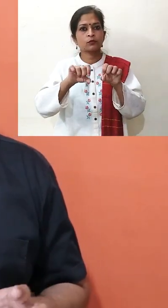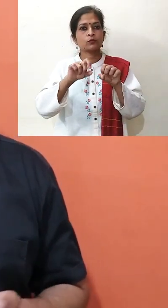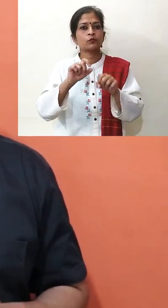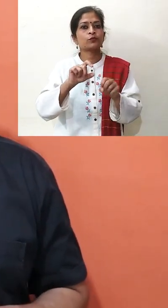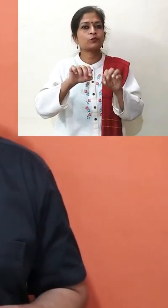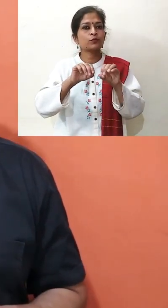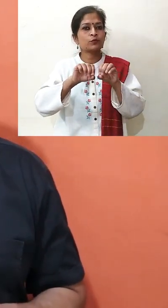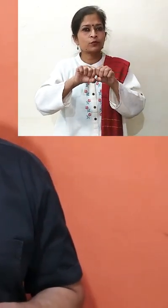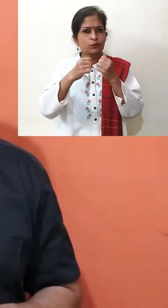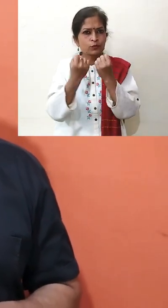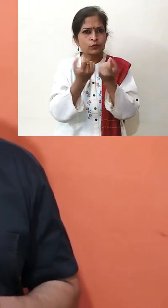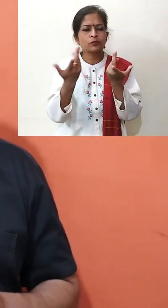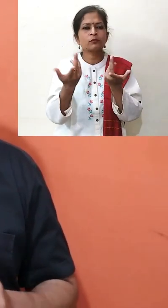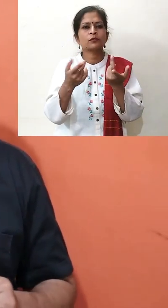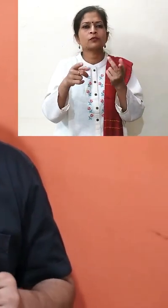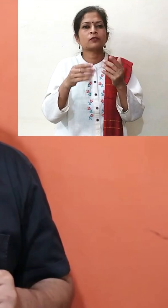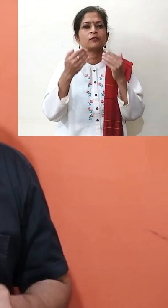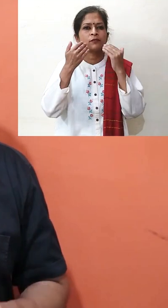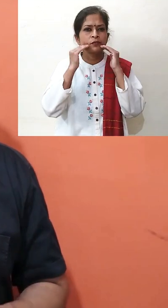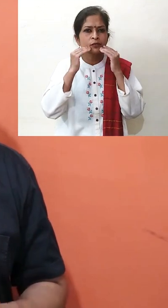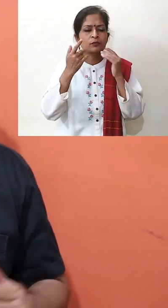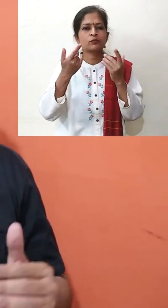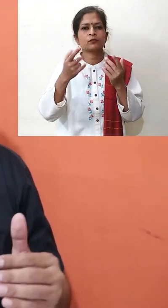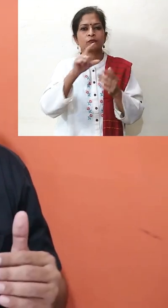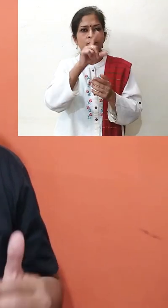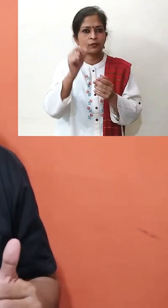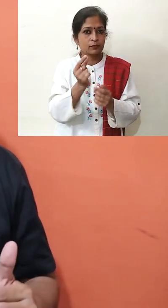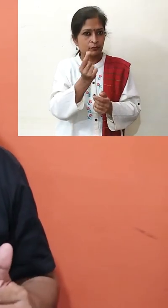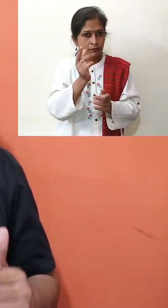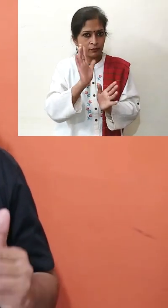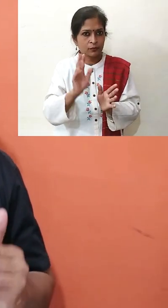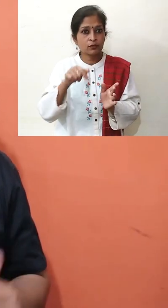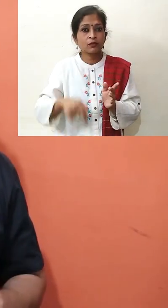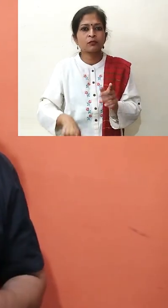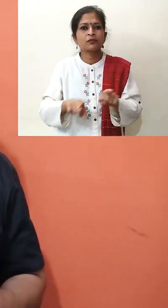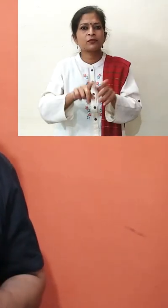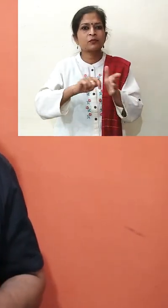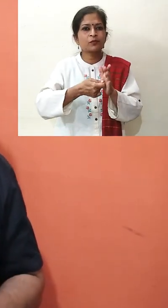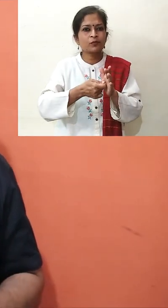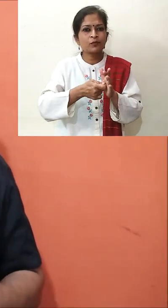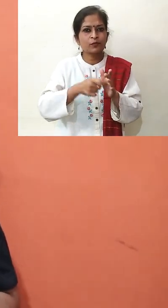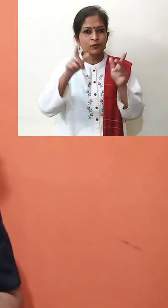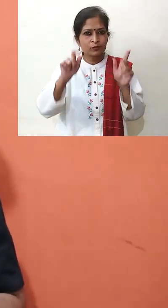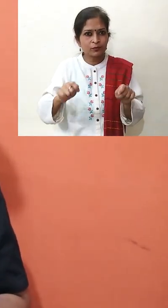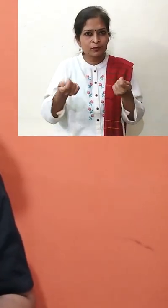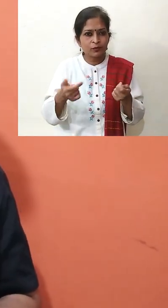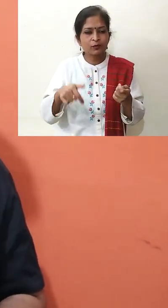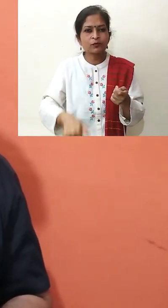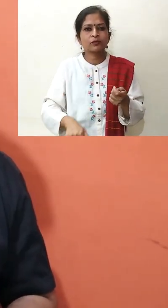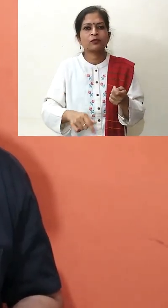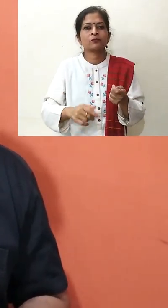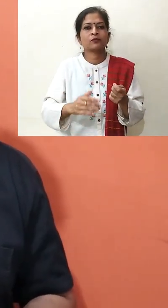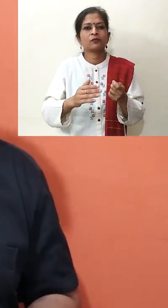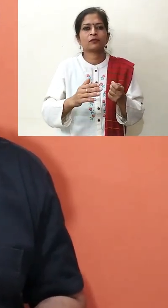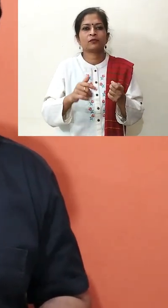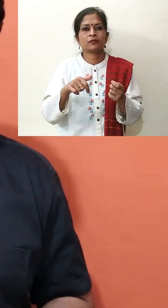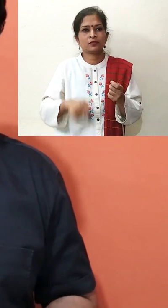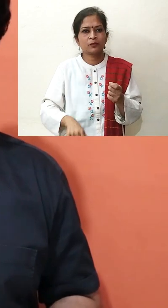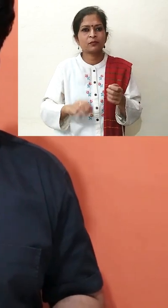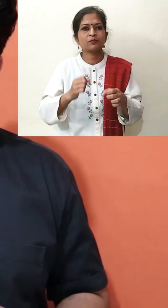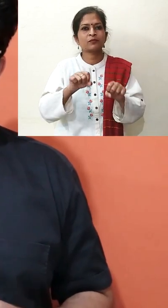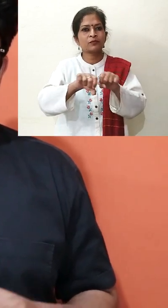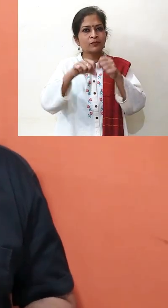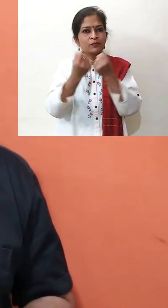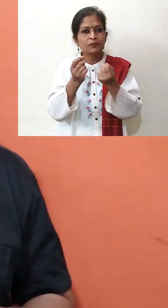सोशल मीडिया का इस्तेमाल करें और इस सोशल डिस्टेंसिंग के समय में, इस लॉपडाउन के समय में समय समय दूरी न